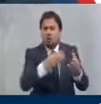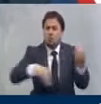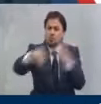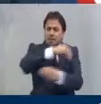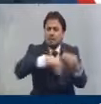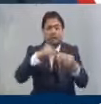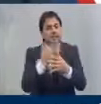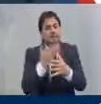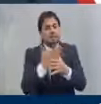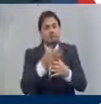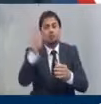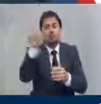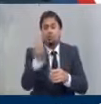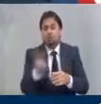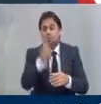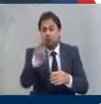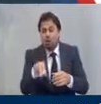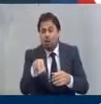المحتمل في أسعار بعض السلع المستوردة